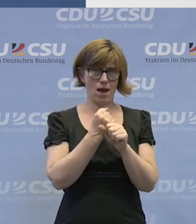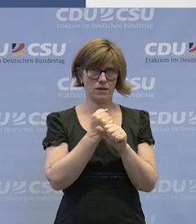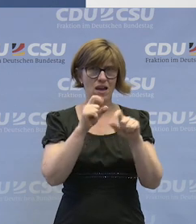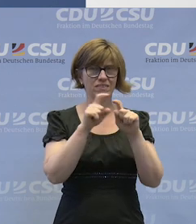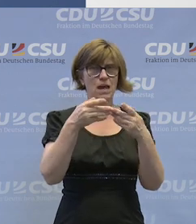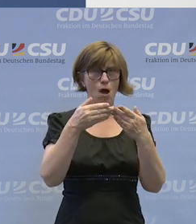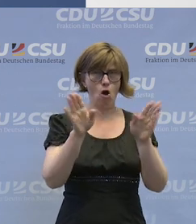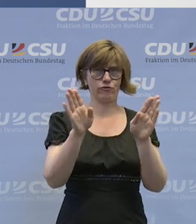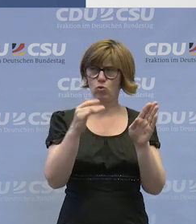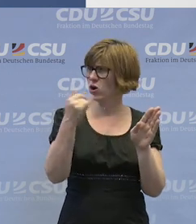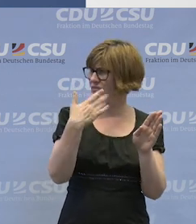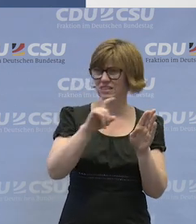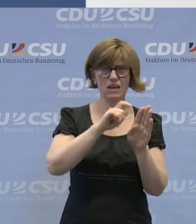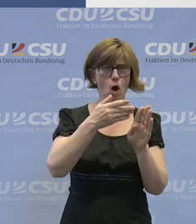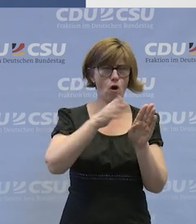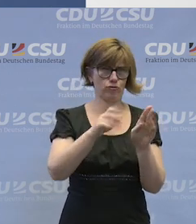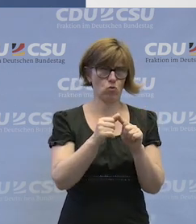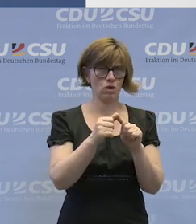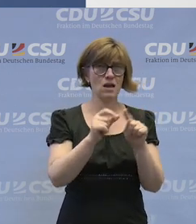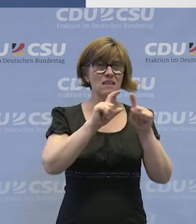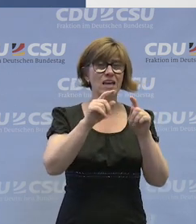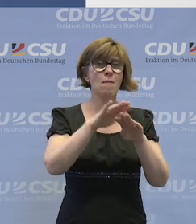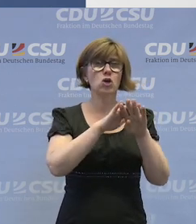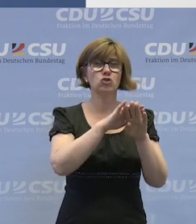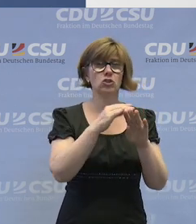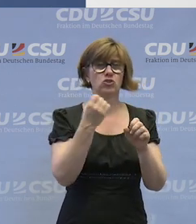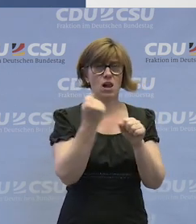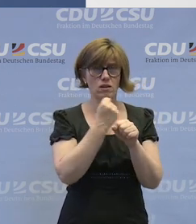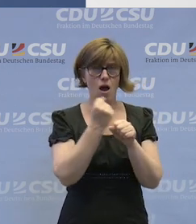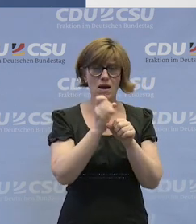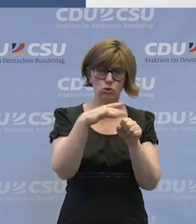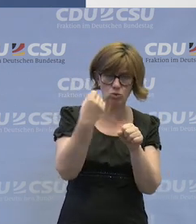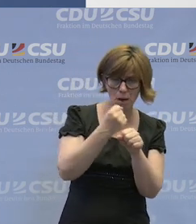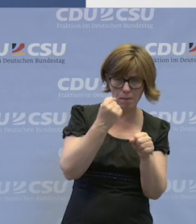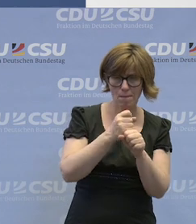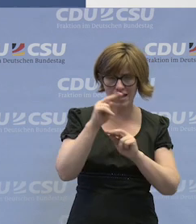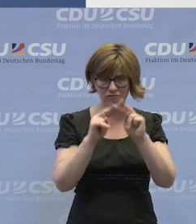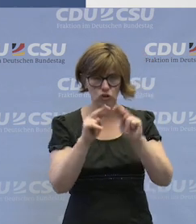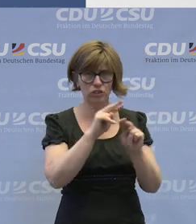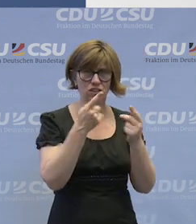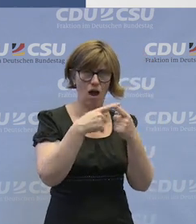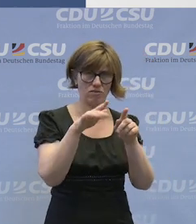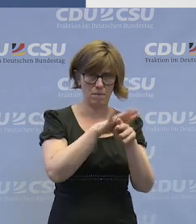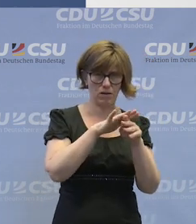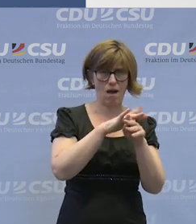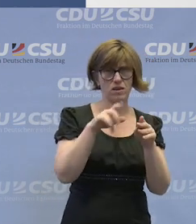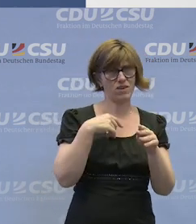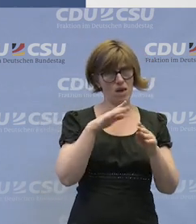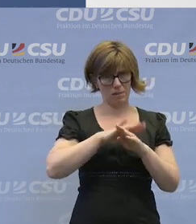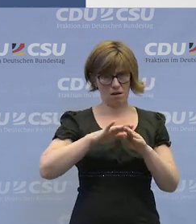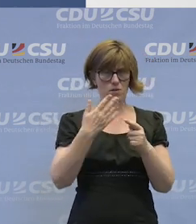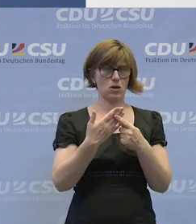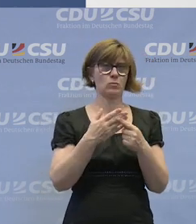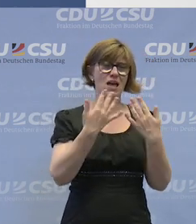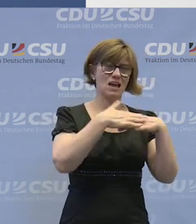Thema Öffnung fiel heute mehrfach, die Aufgabe der Schnittstellenarbeit, der Zusammenarbeit mit den verschiedenen anderen Akteuren, die wir da im Feld haben,